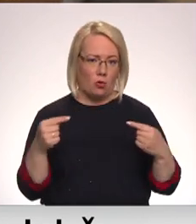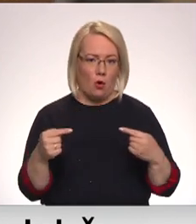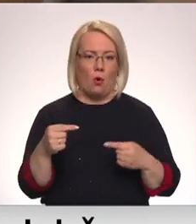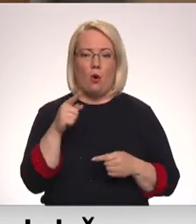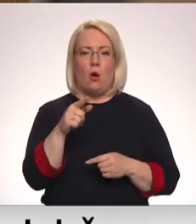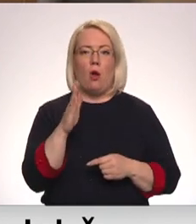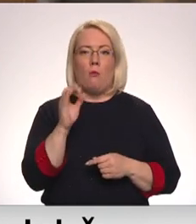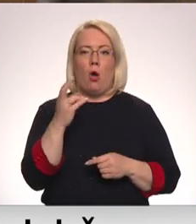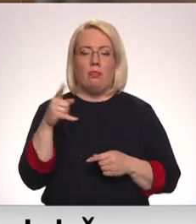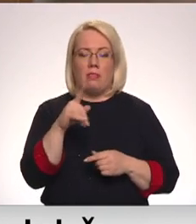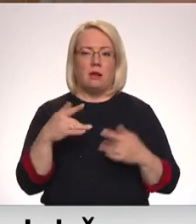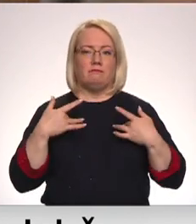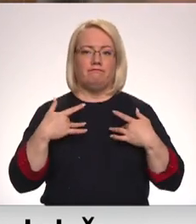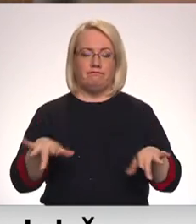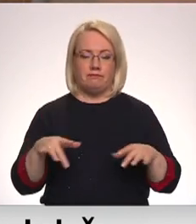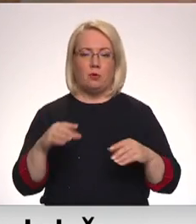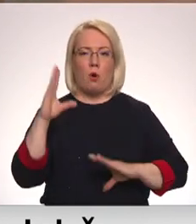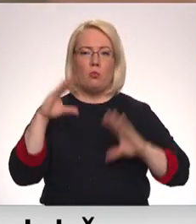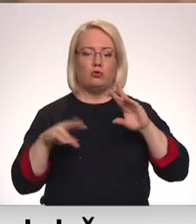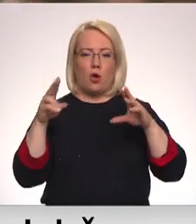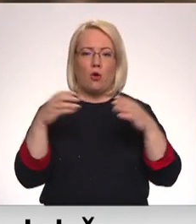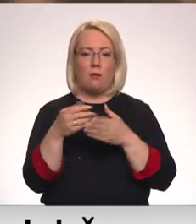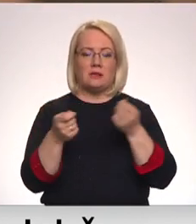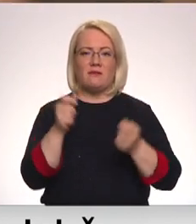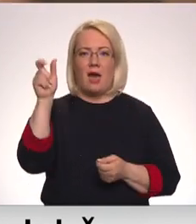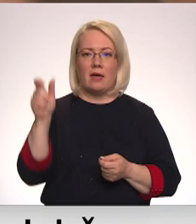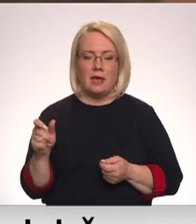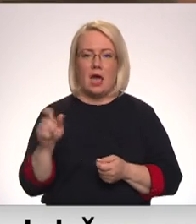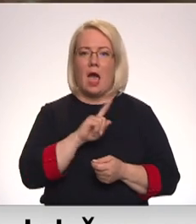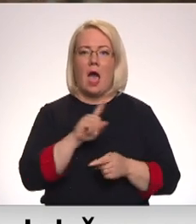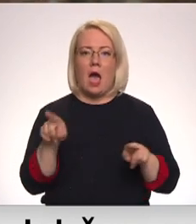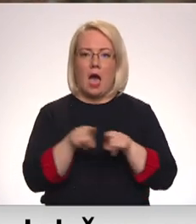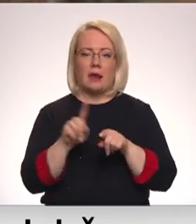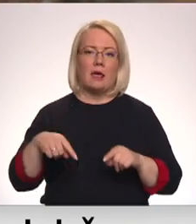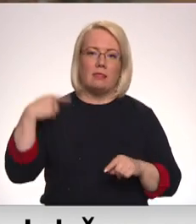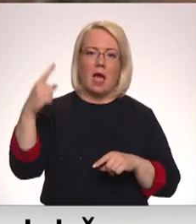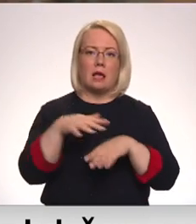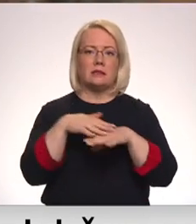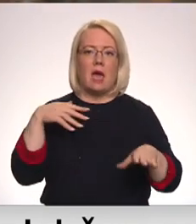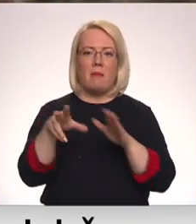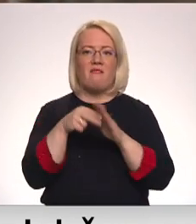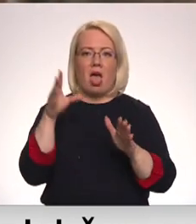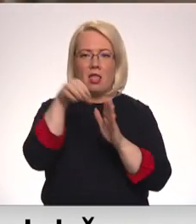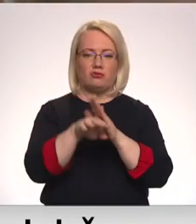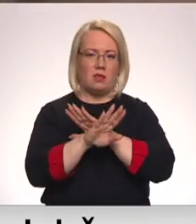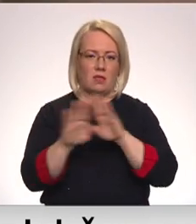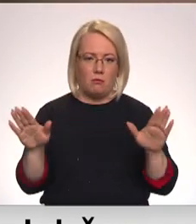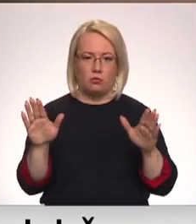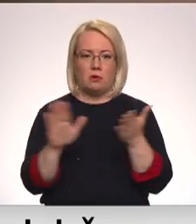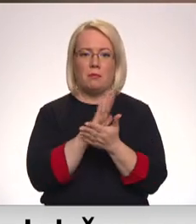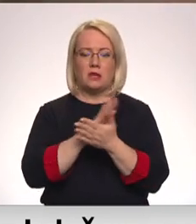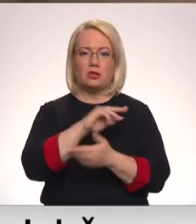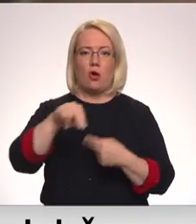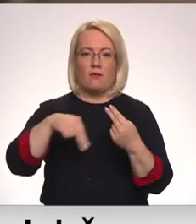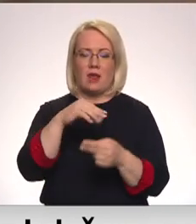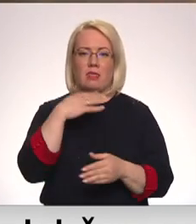atkāpšanos no saimas budžeta komisijas vadītā jāmata, nolēmis nekandidēt nākamajās saimas vēlēšanās. Presis konferencē vairāk